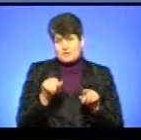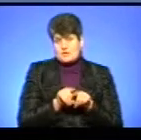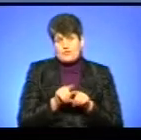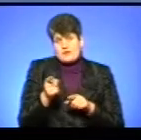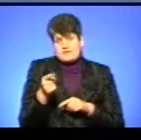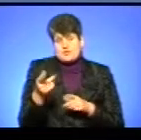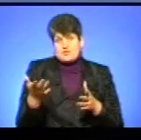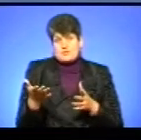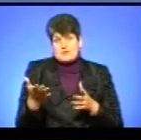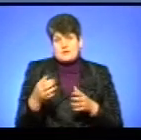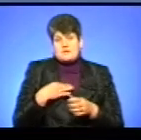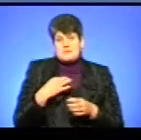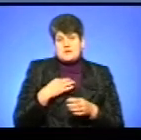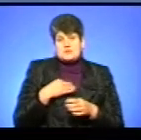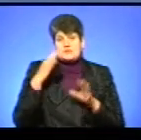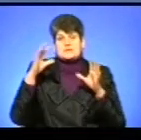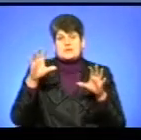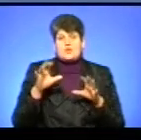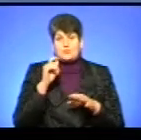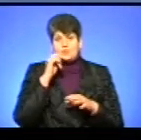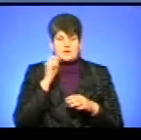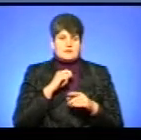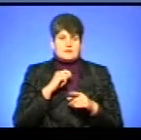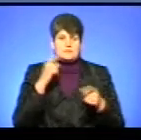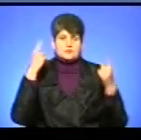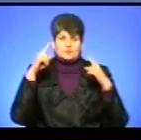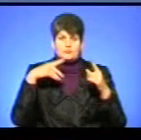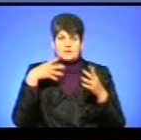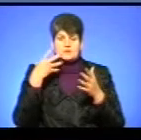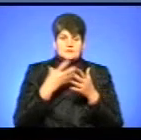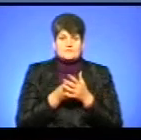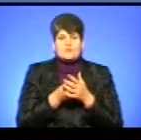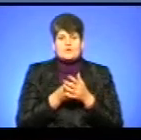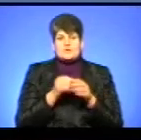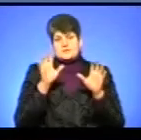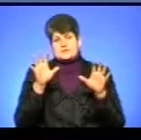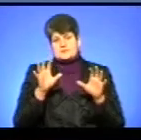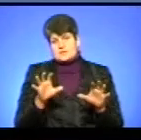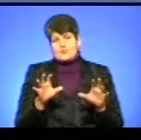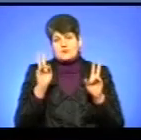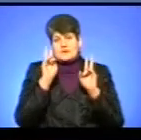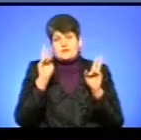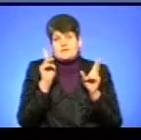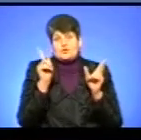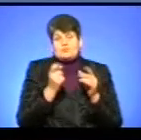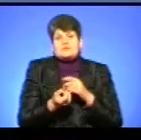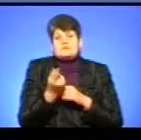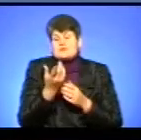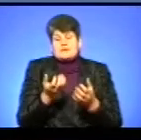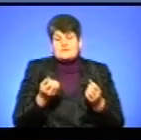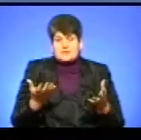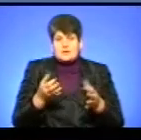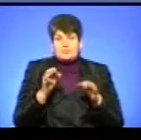нехтувати законами України, встановлювати якесь своє правове регулювання, яке на невідомо чому базується. Тому що в суді